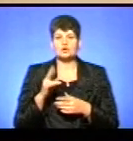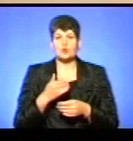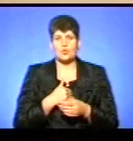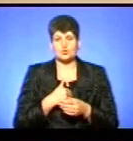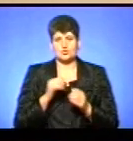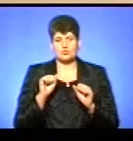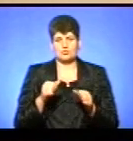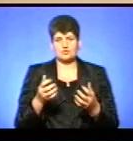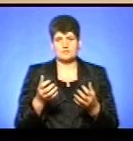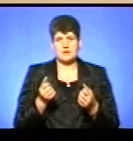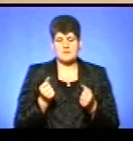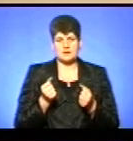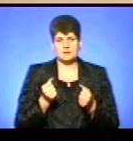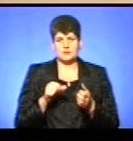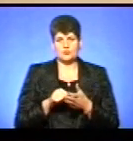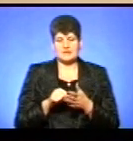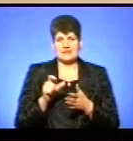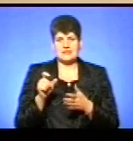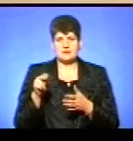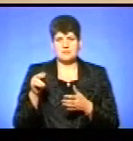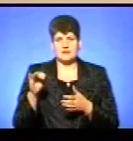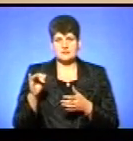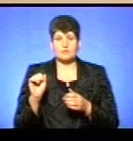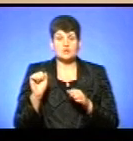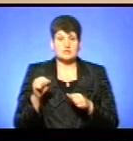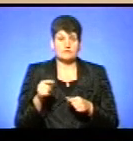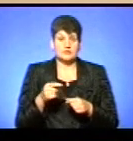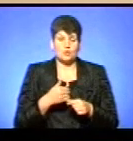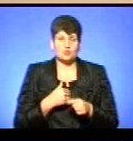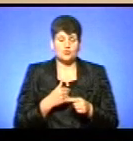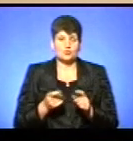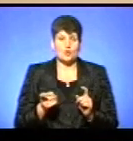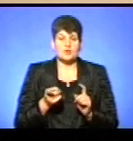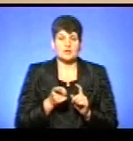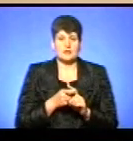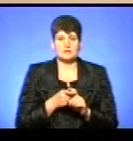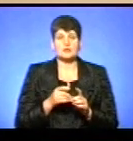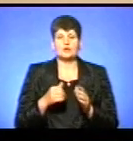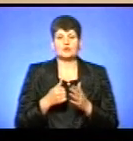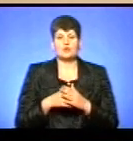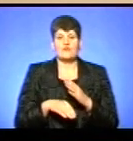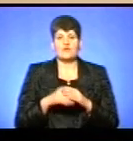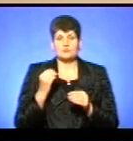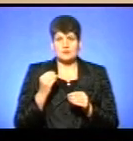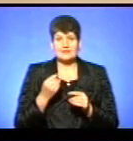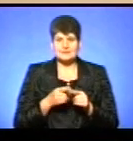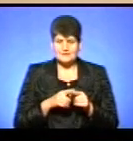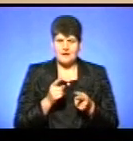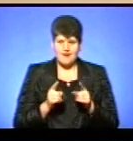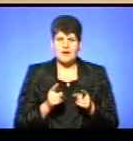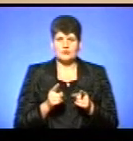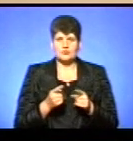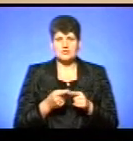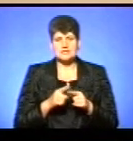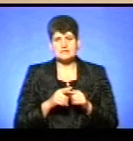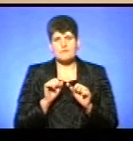брати єпископи. Тобто вони вже би хотіли доєднатися до виборів, до об'єднання. Це реально? Чи